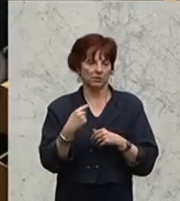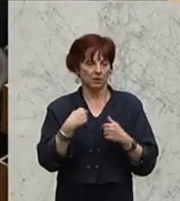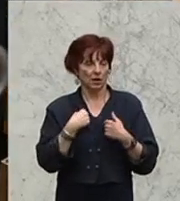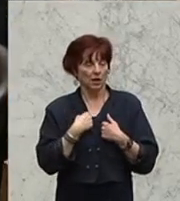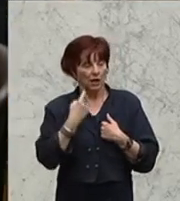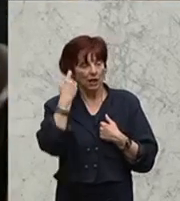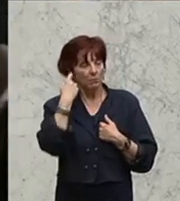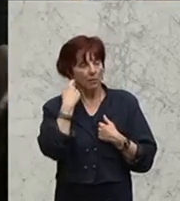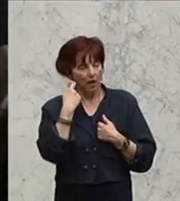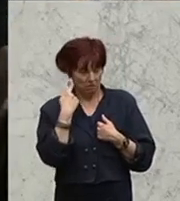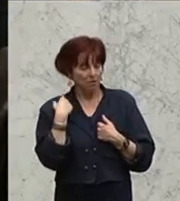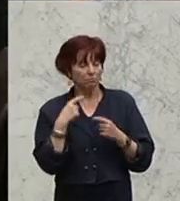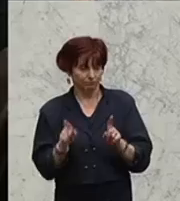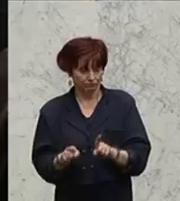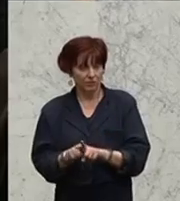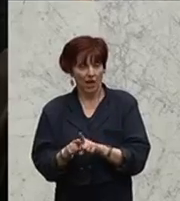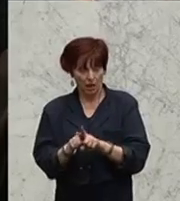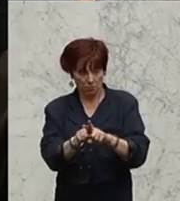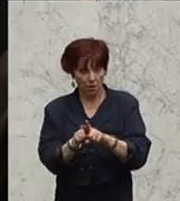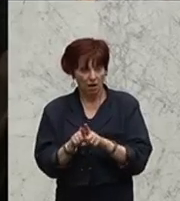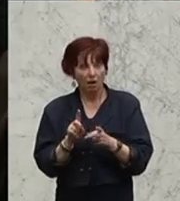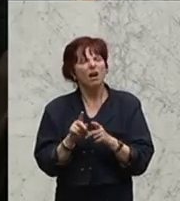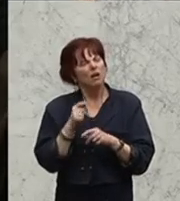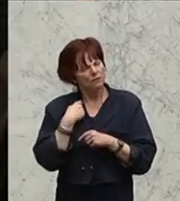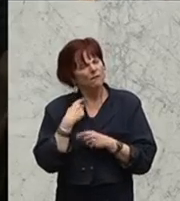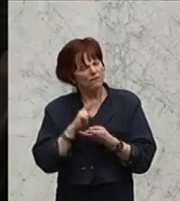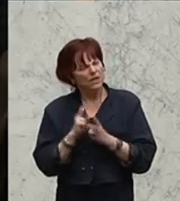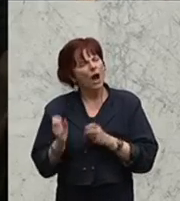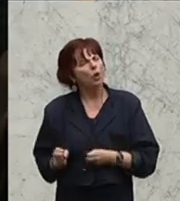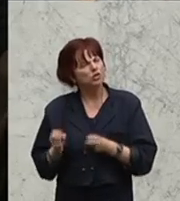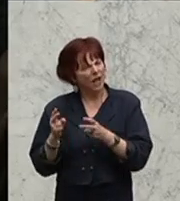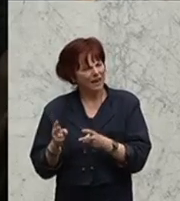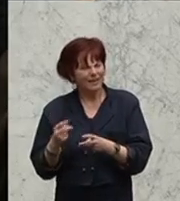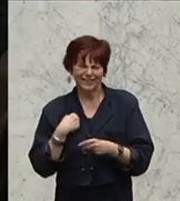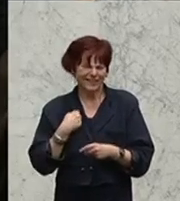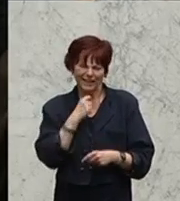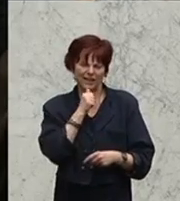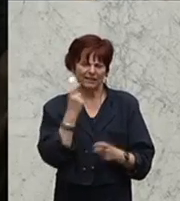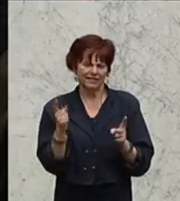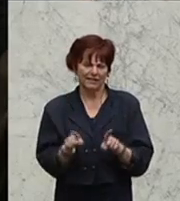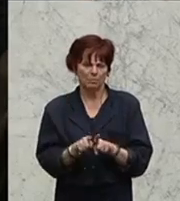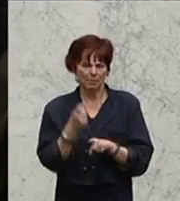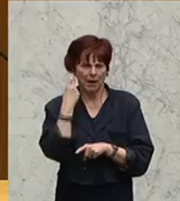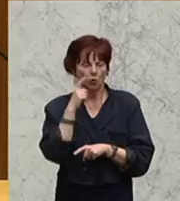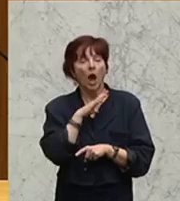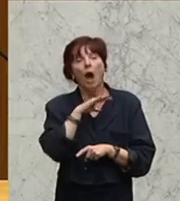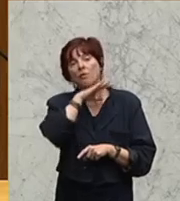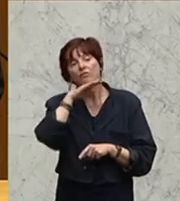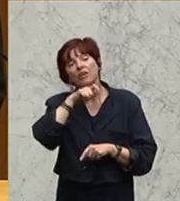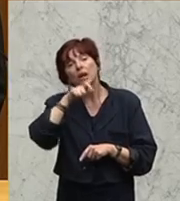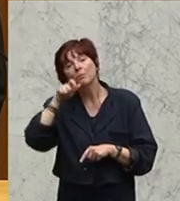wie die Australier. Ich halte aber die Idee, die mittlerweile von vielen in der Europäischen Union geteilt wird,